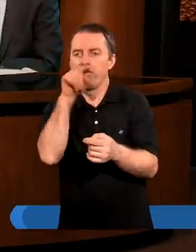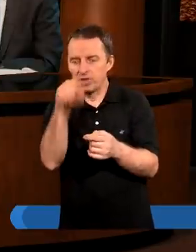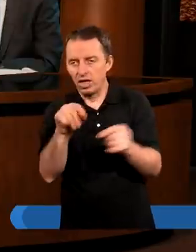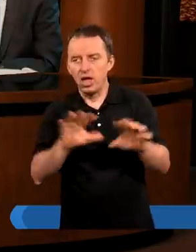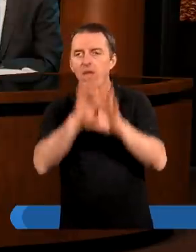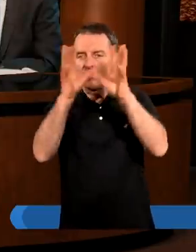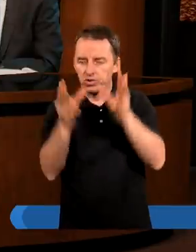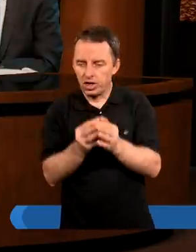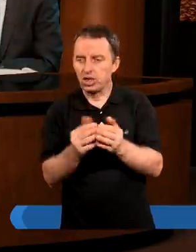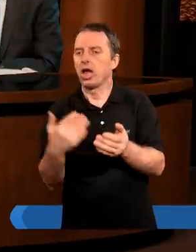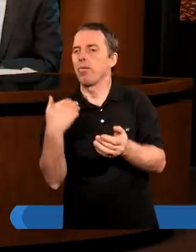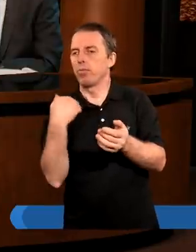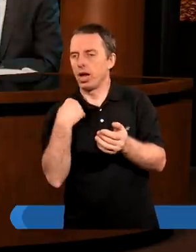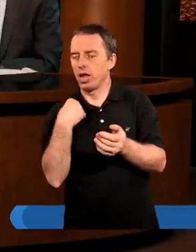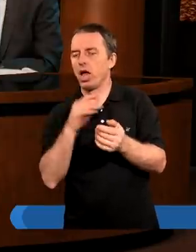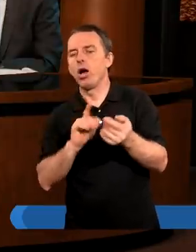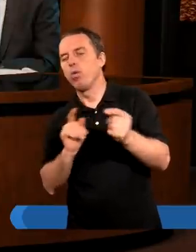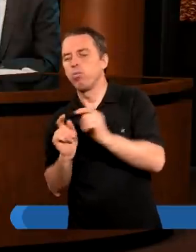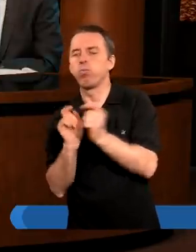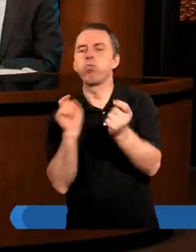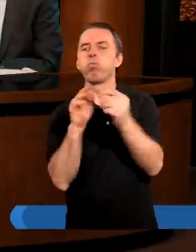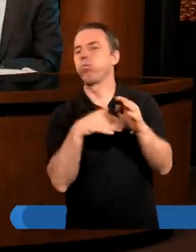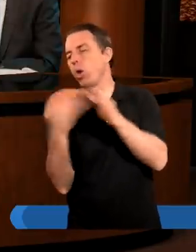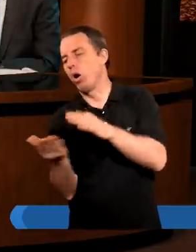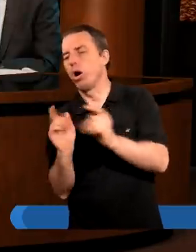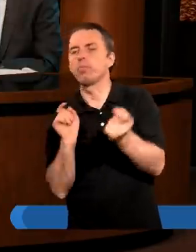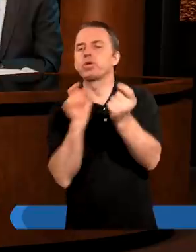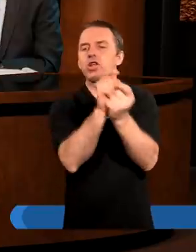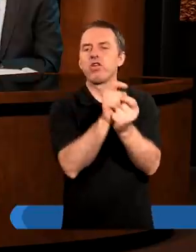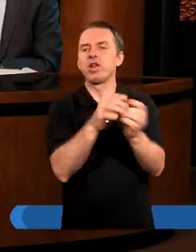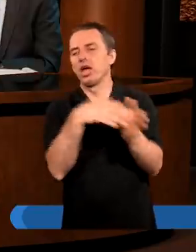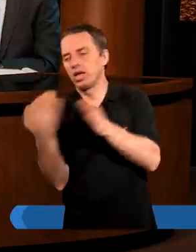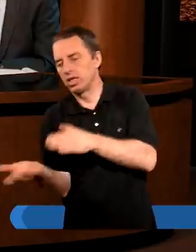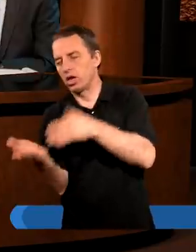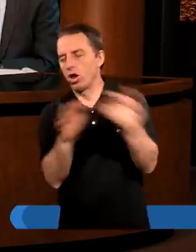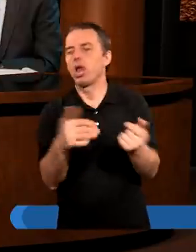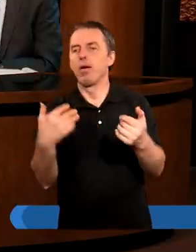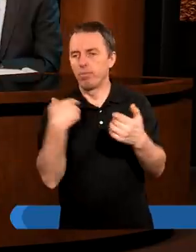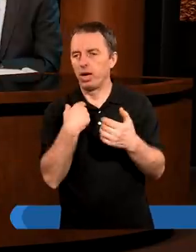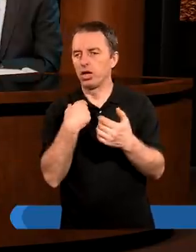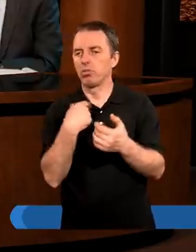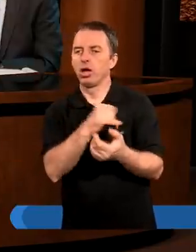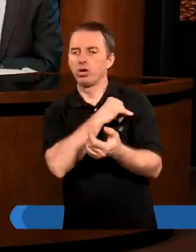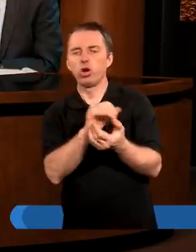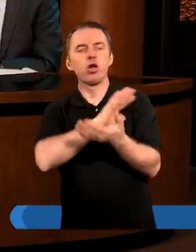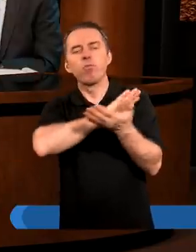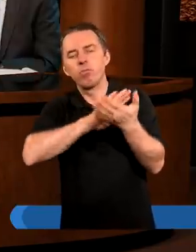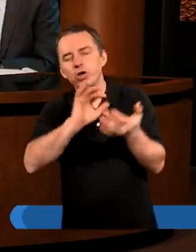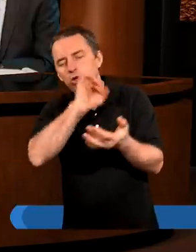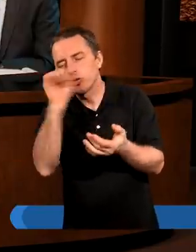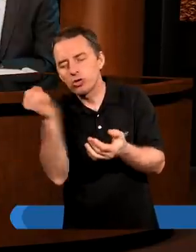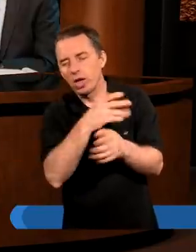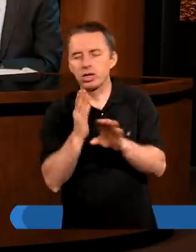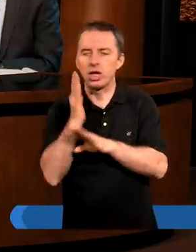wtedy wszyscy byliśmy po przeciwnej stronie. Byliśmy grzesznikami bez żadnej nadziei.